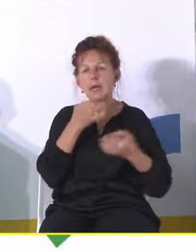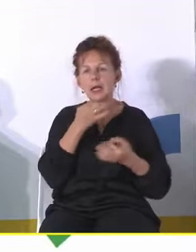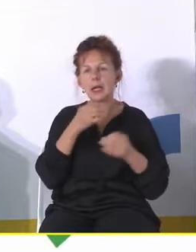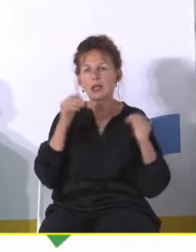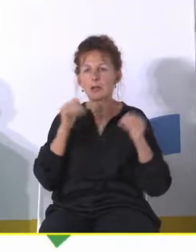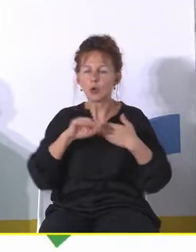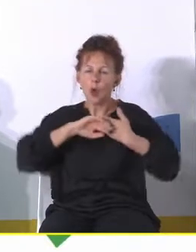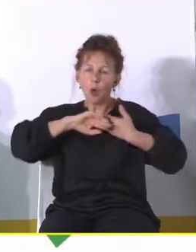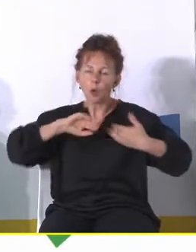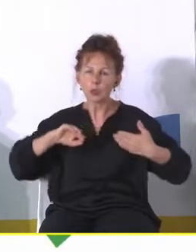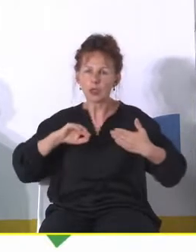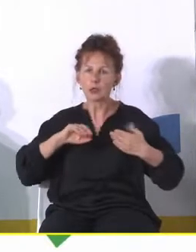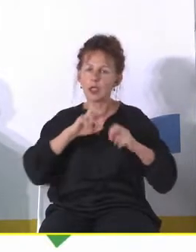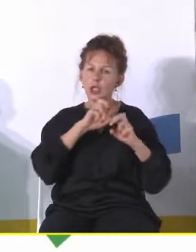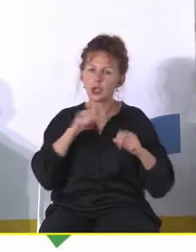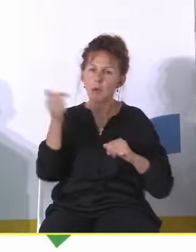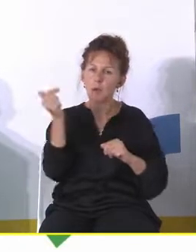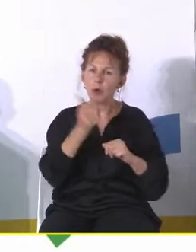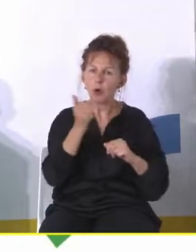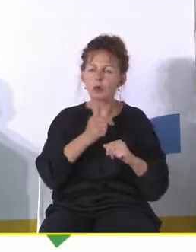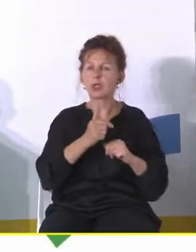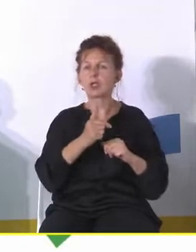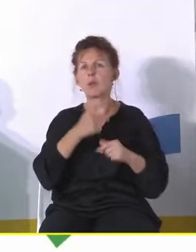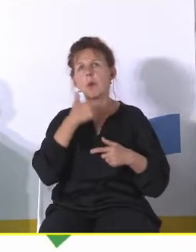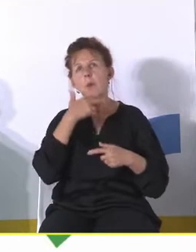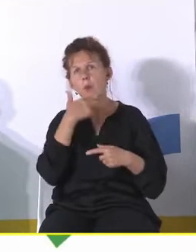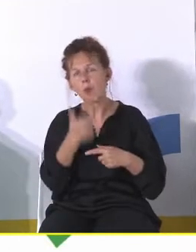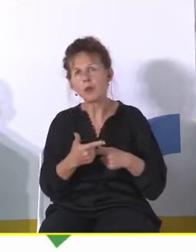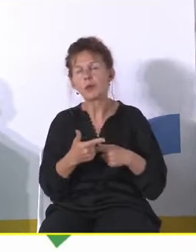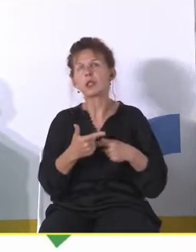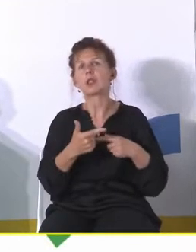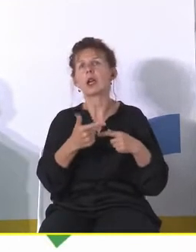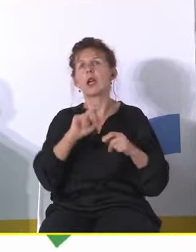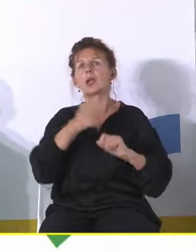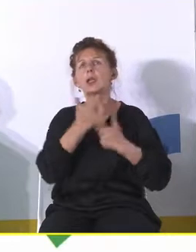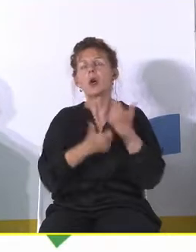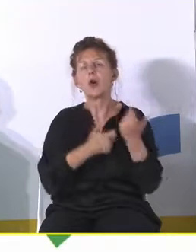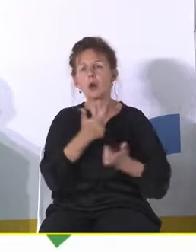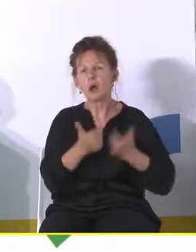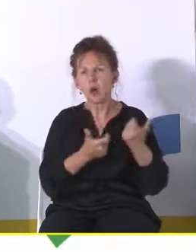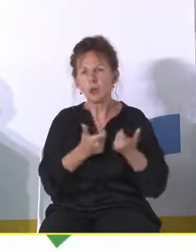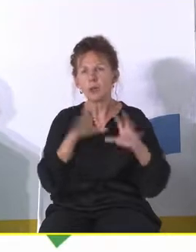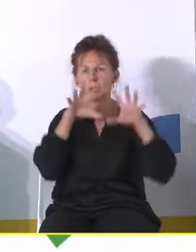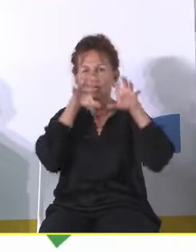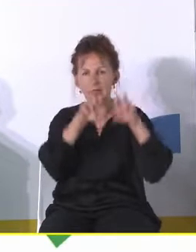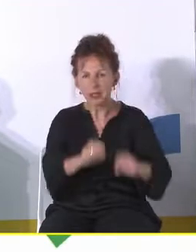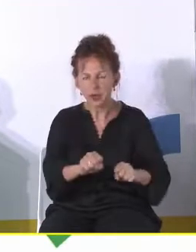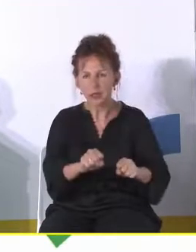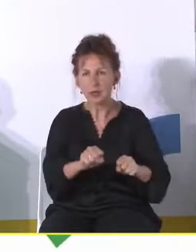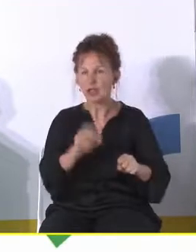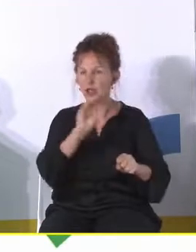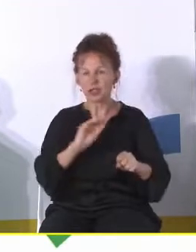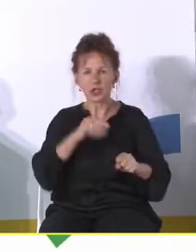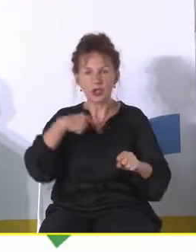inaczej, rozgraniczyłbym pytania. Czy powinniśmy mówić o tym, co robić, żeby zatrzymać osoby, które jeszcze